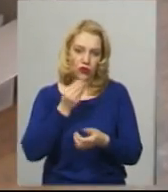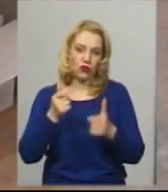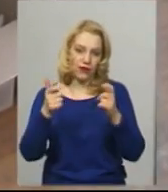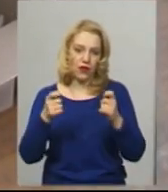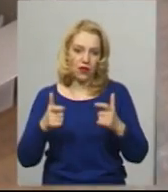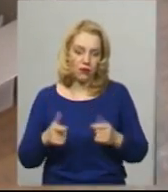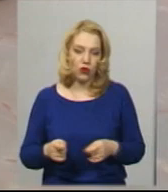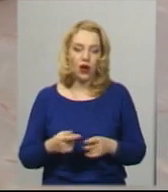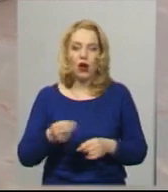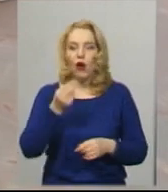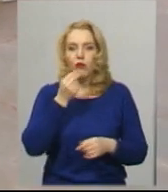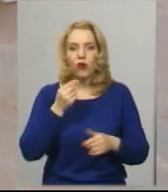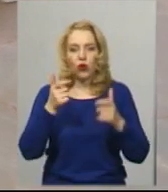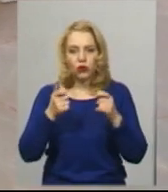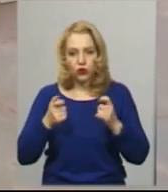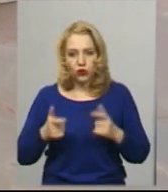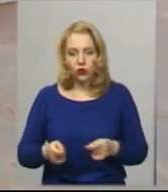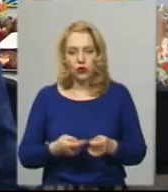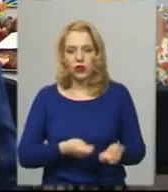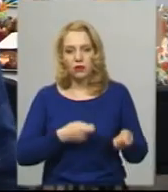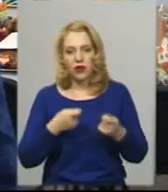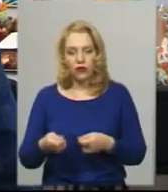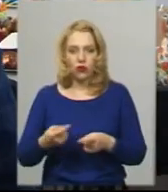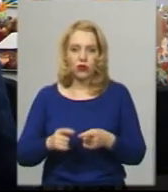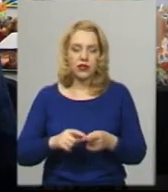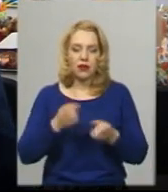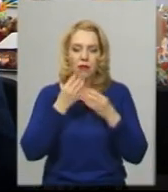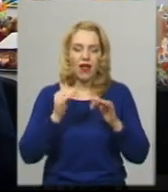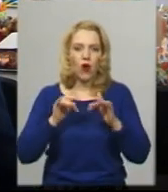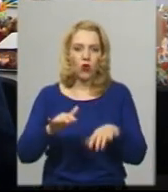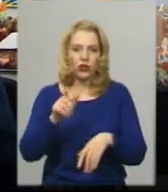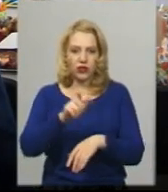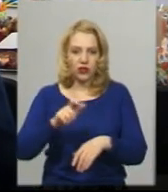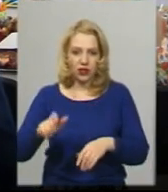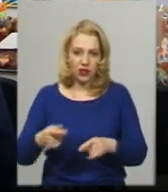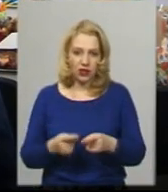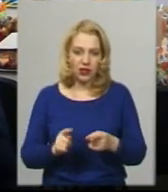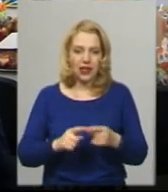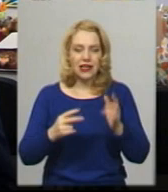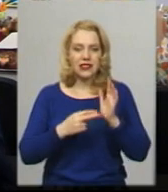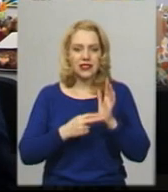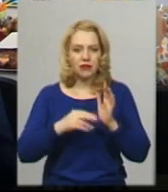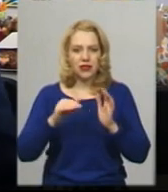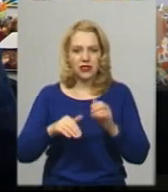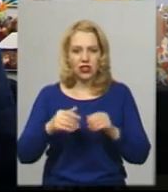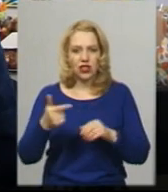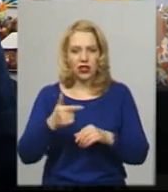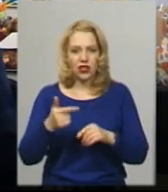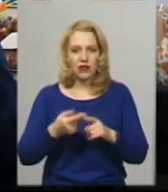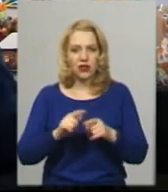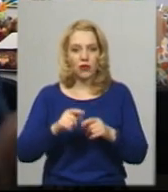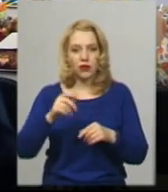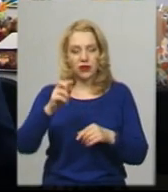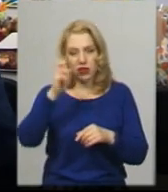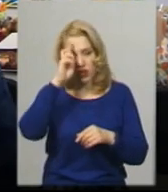Продукти в терцентр перевозять благодійники Хмельницького і області. Ми загалом плануємо понад 7 тисяч наборів роздати. Це частина бюджетних